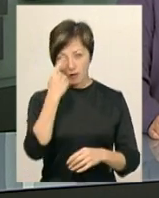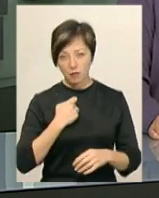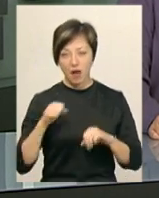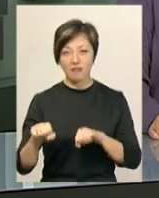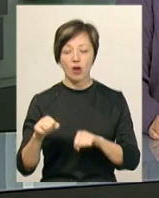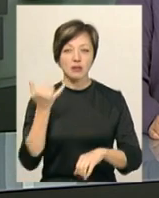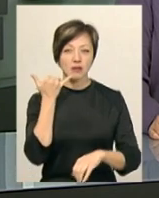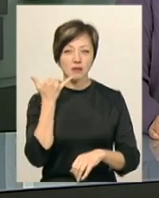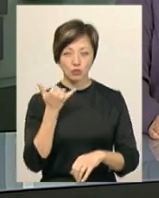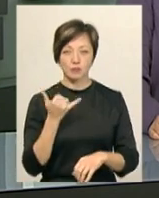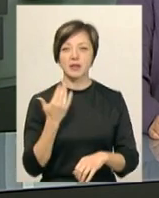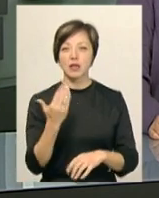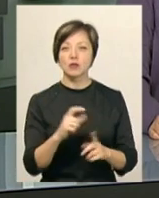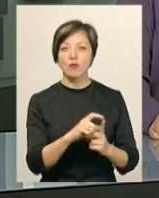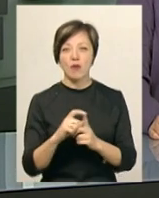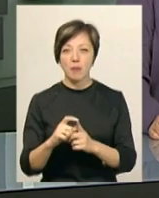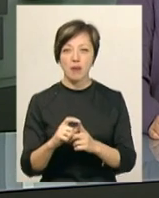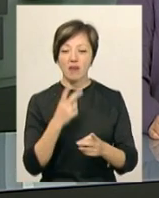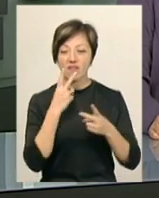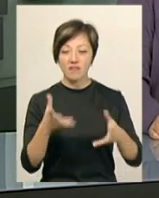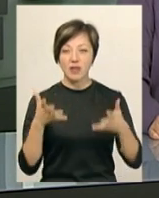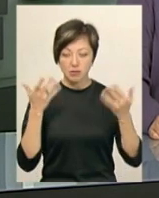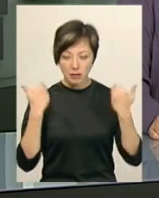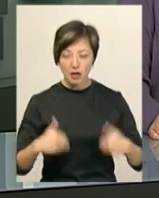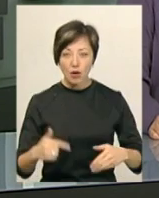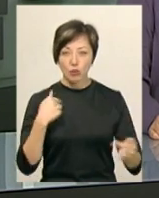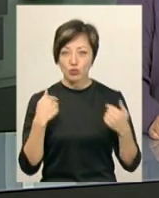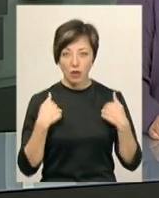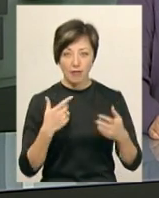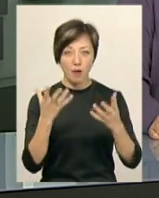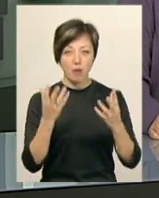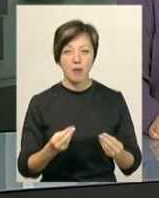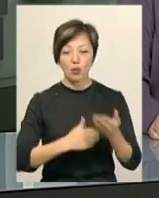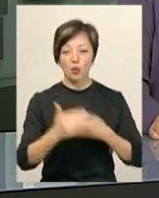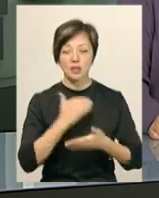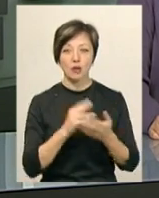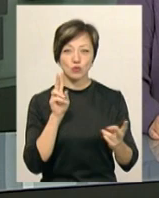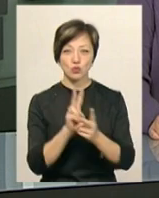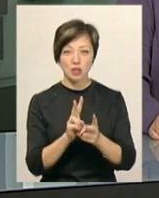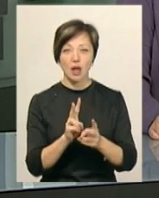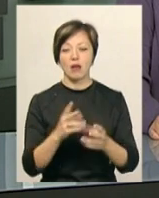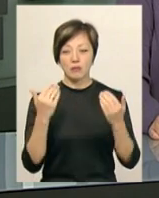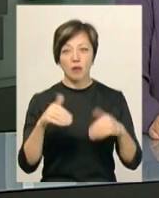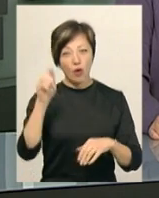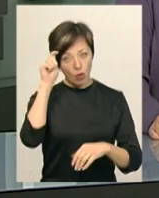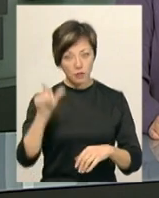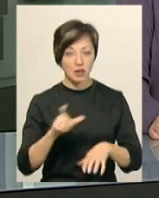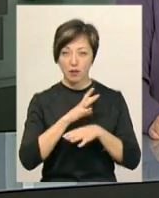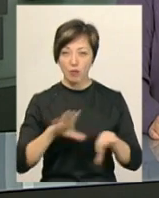Оксана Желізняк. За її словами, видимих слідів тілесних ушкоджень на момент останньої зустрічі на тілі хлопця не було.